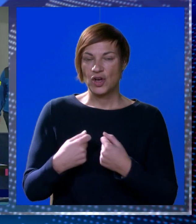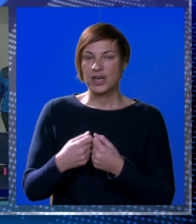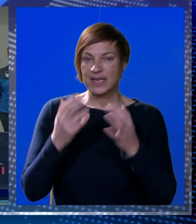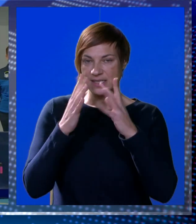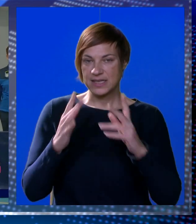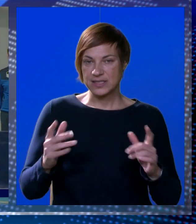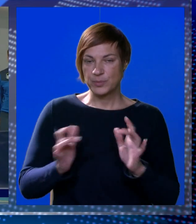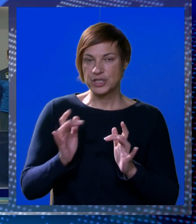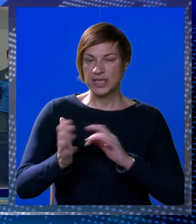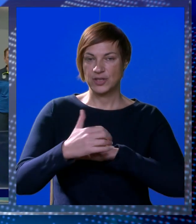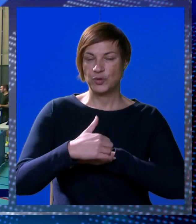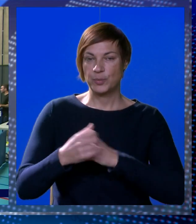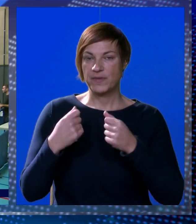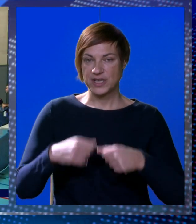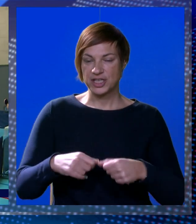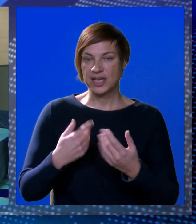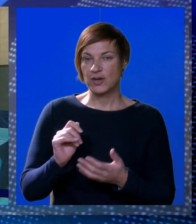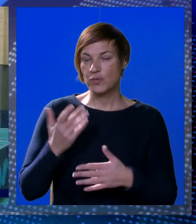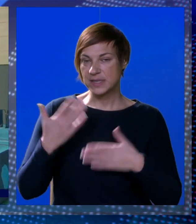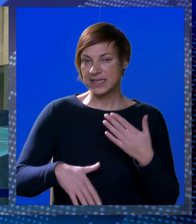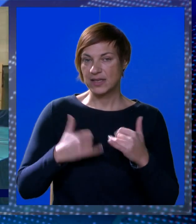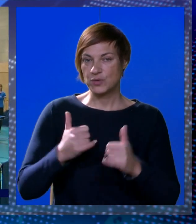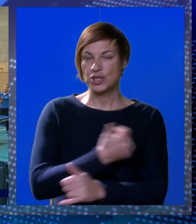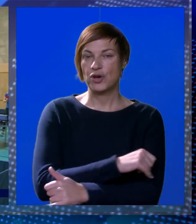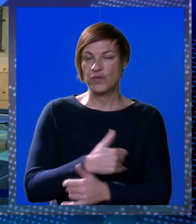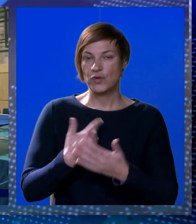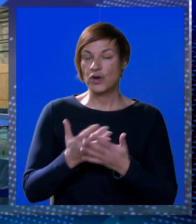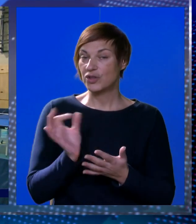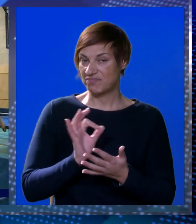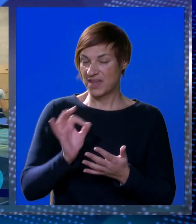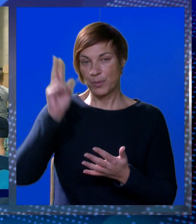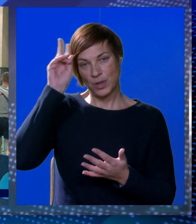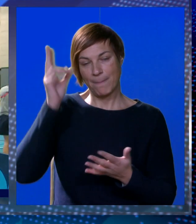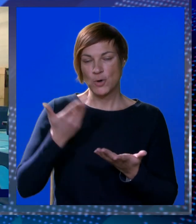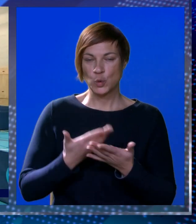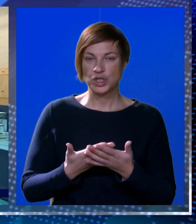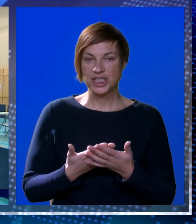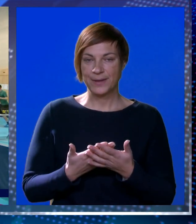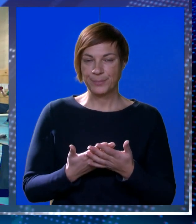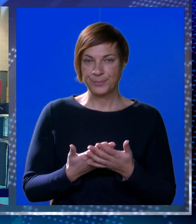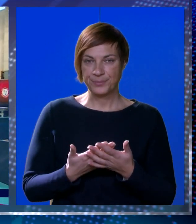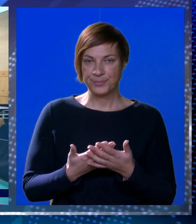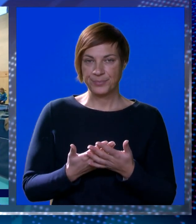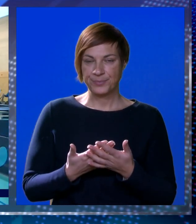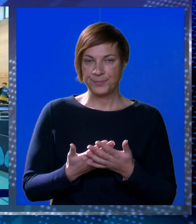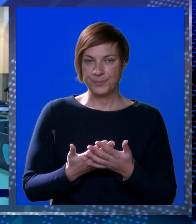Organizacijom Božišnog turnira Dubrovački klub zaključio je ovu godinu na najbolji mogući način.